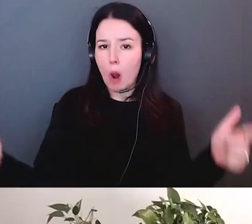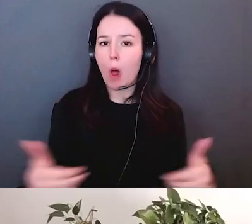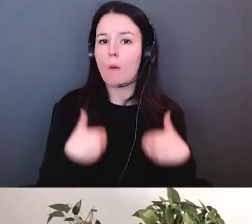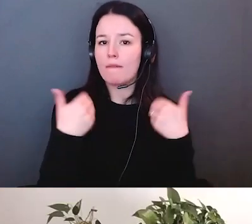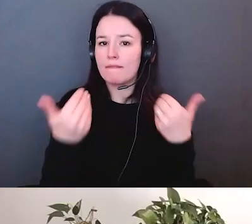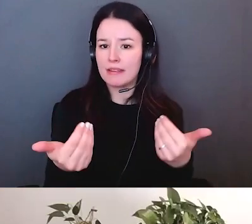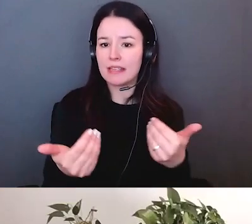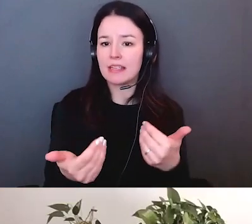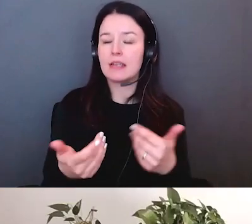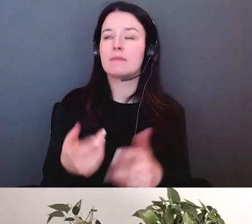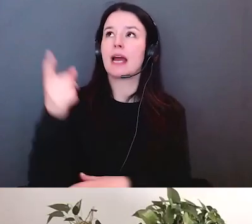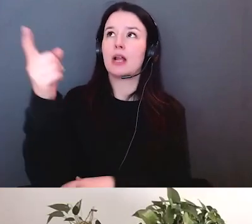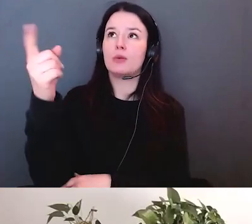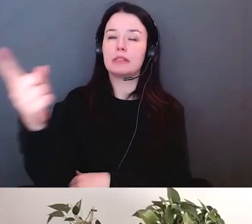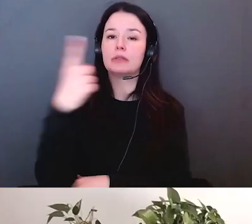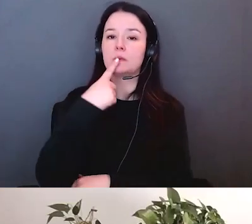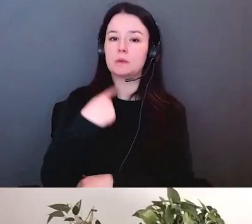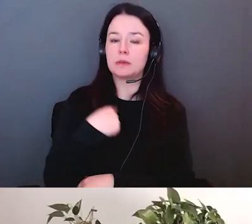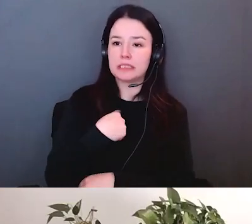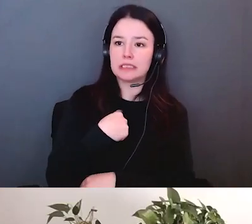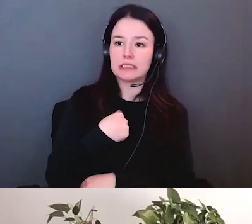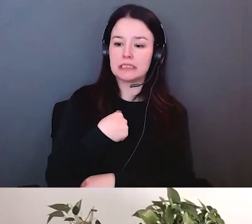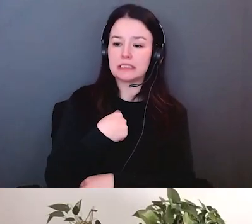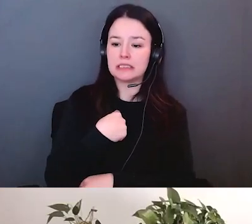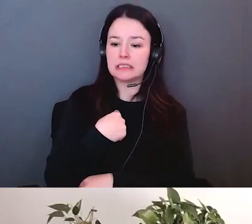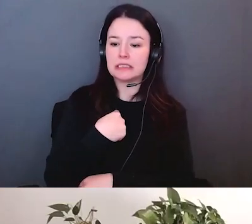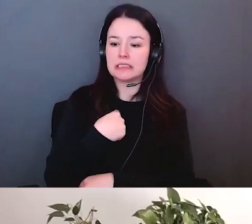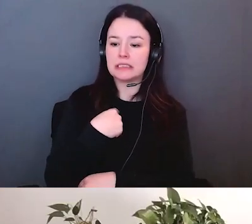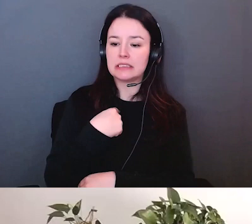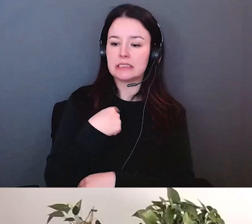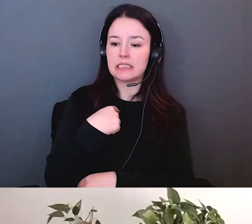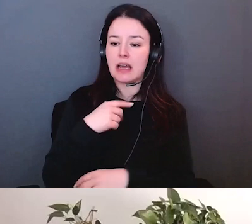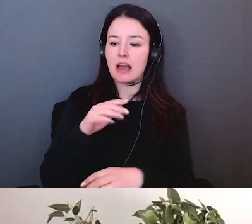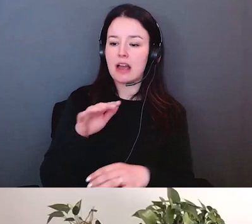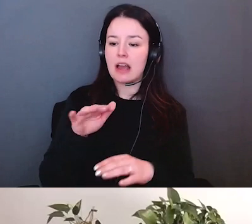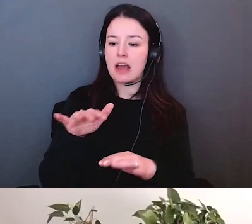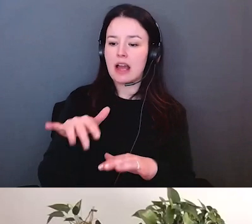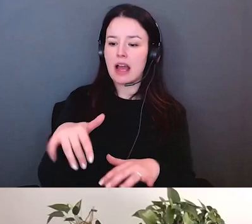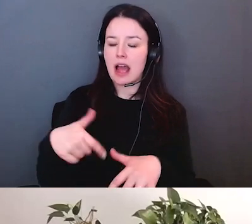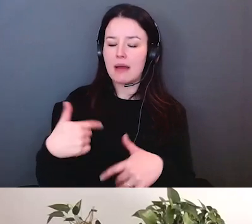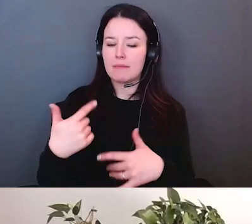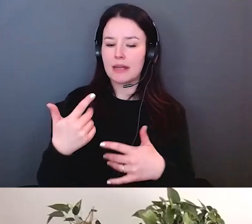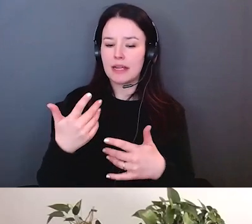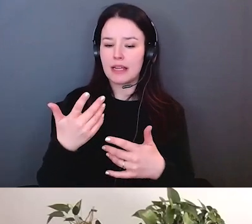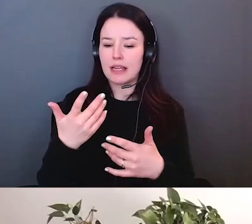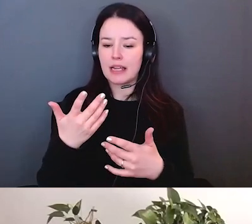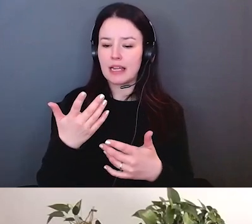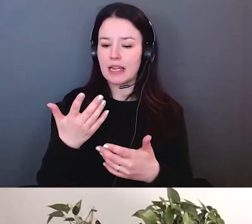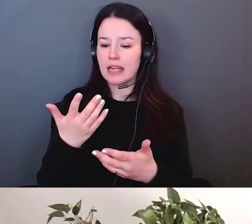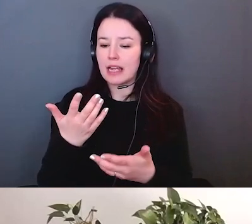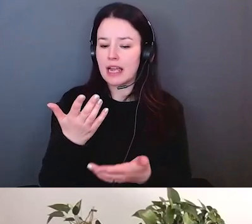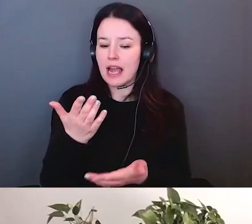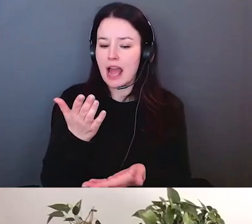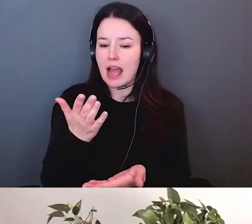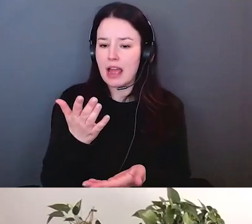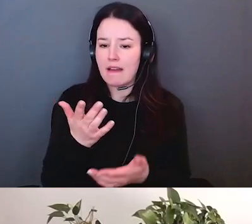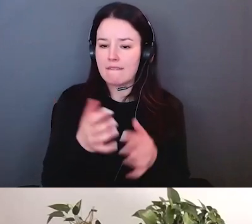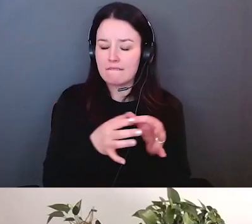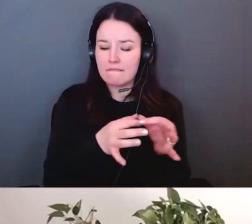de la vie et à travers les leçons de nos aînés on était en cercle